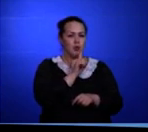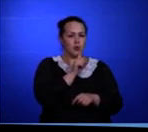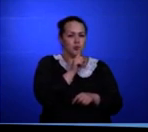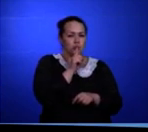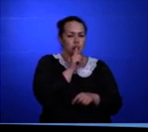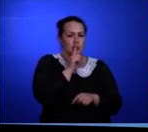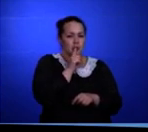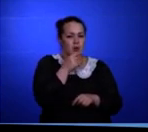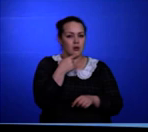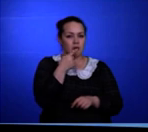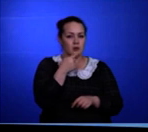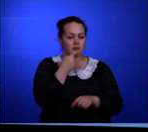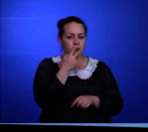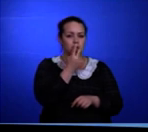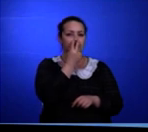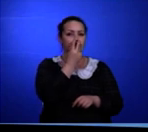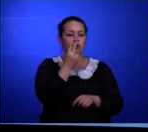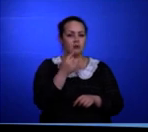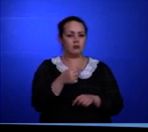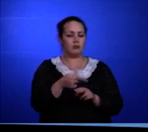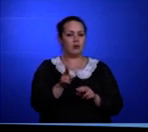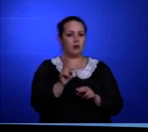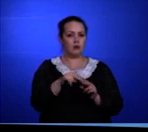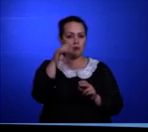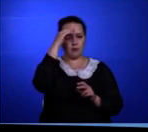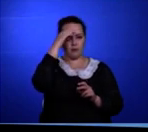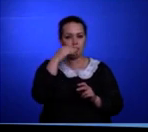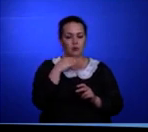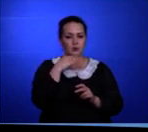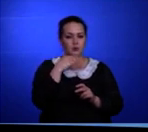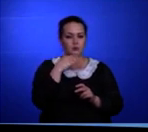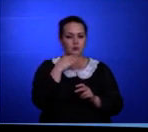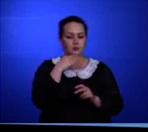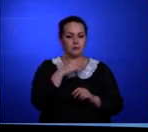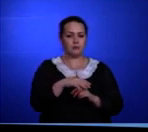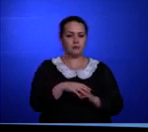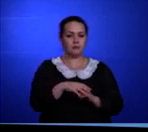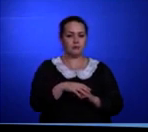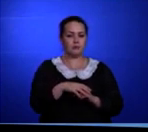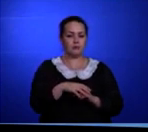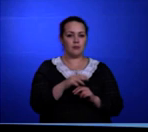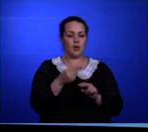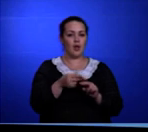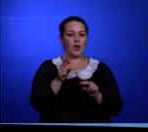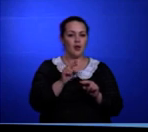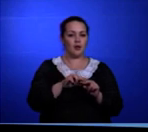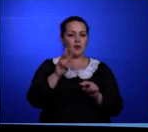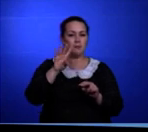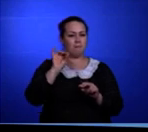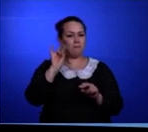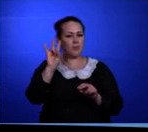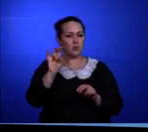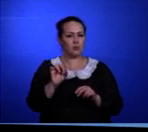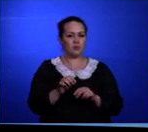смотри, это твой отец. И с этой минуты он